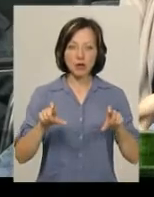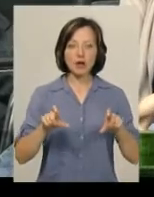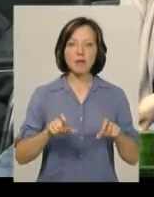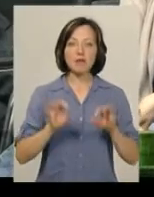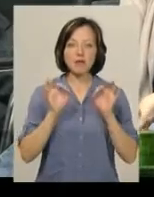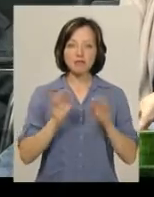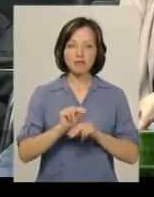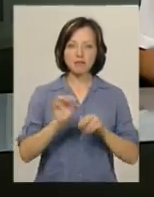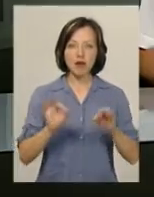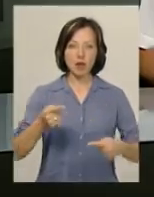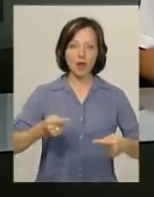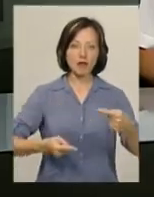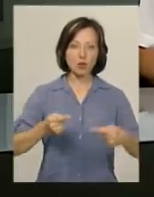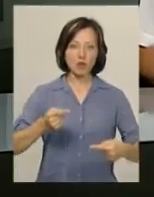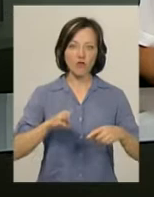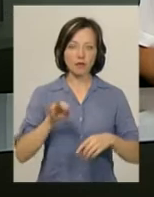дискутувати.